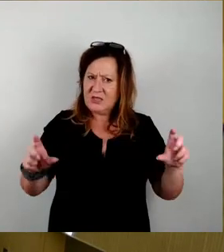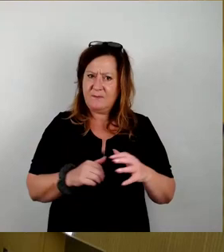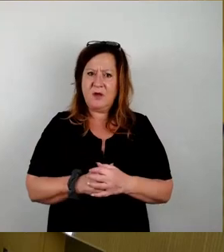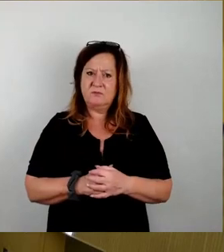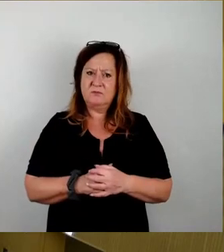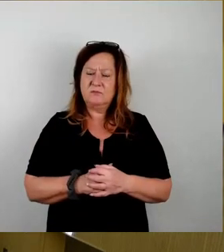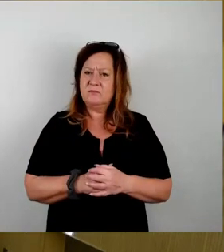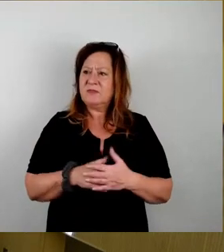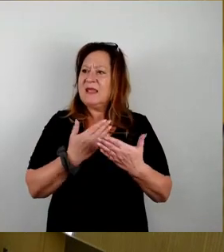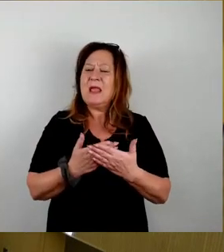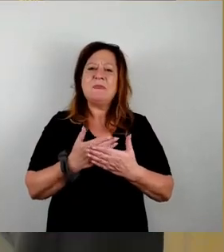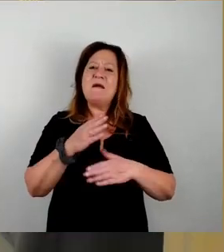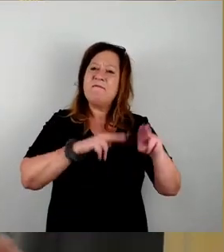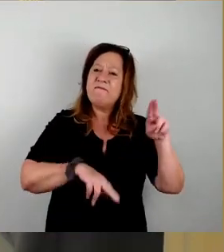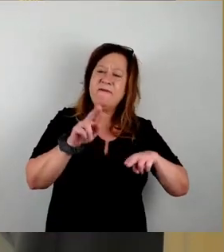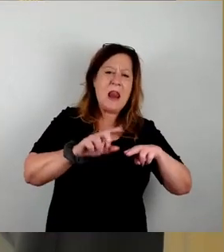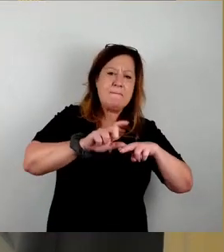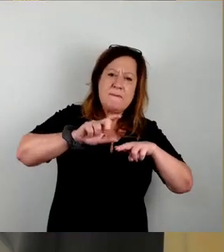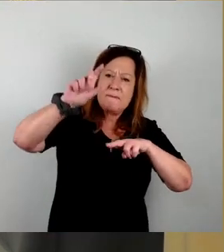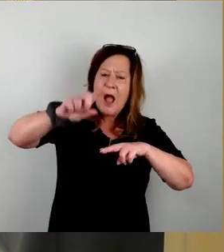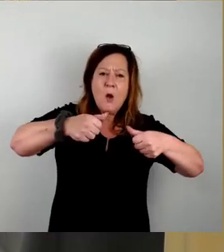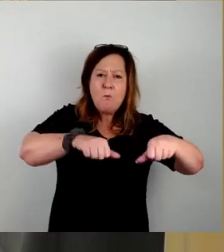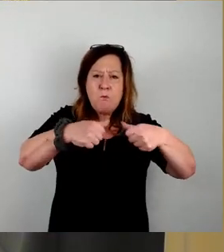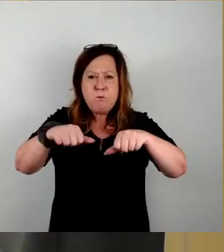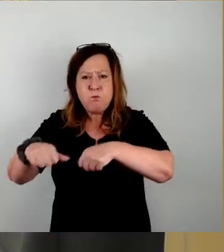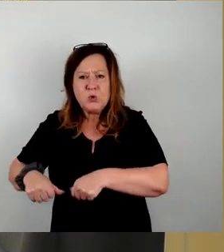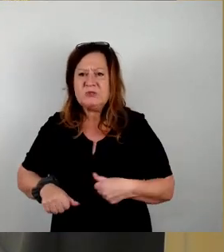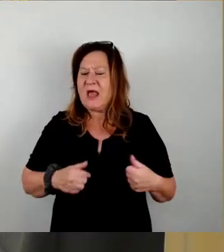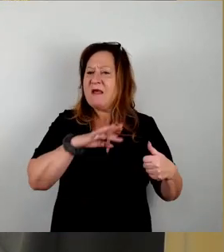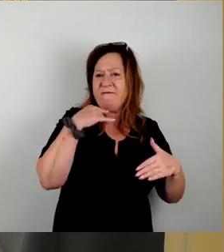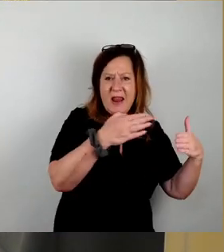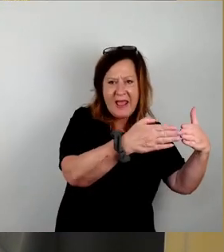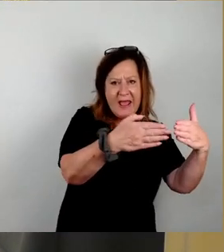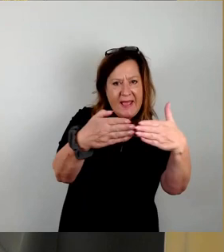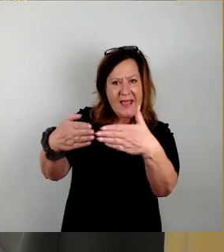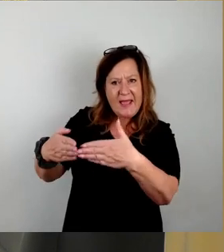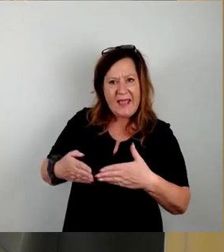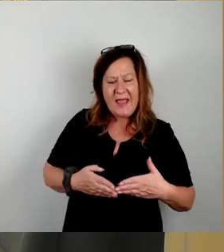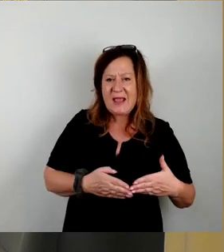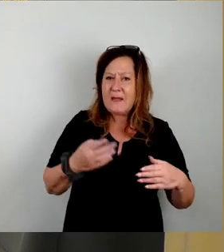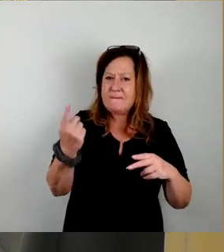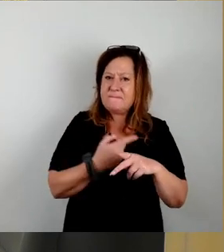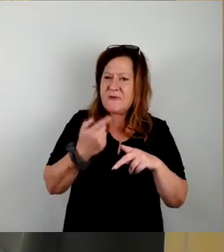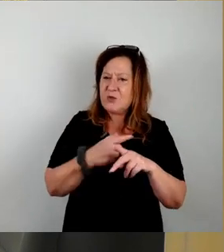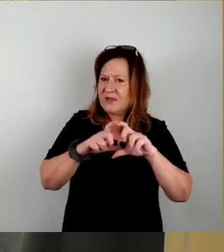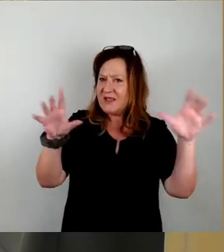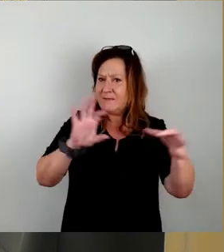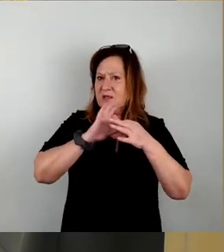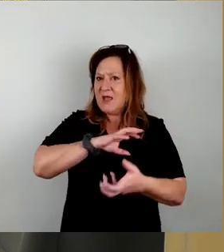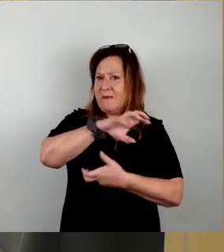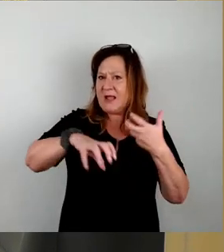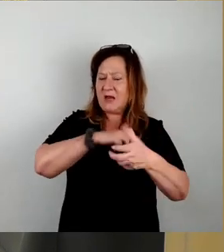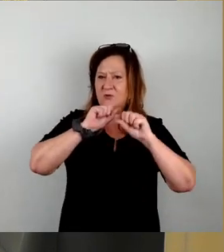Bausteine, ganz viele Puzzleteile, auch ganz viele Ecken, die gebaut sind, insbesondere für den Katastrophenschutz, aber wir brauchen für die